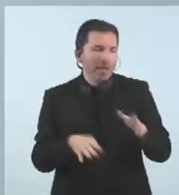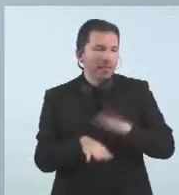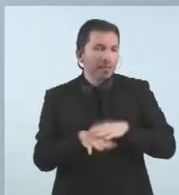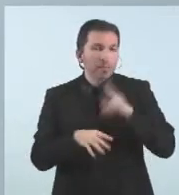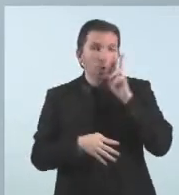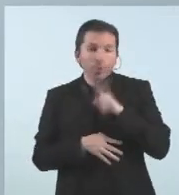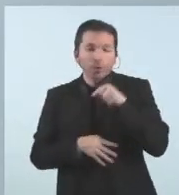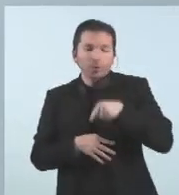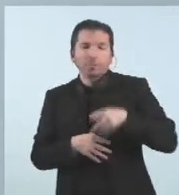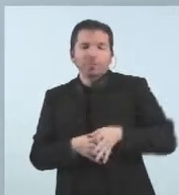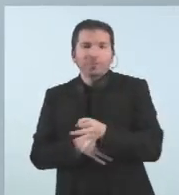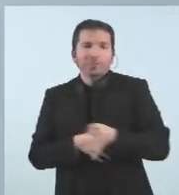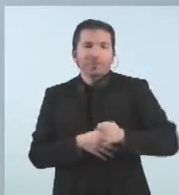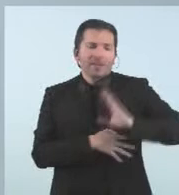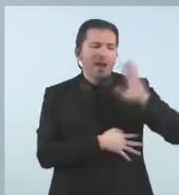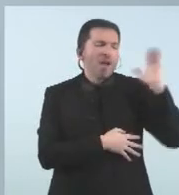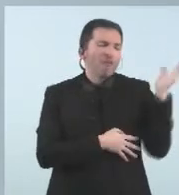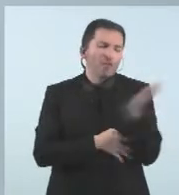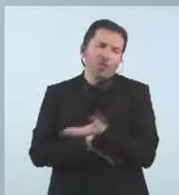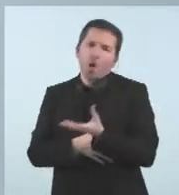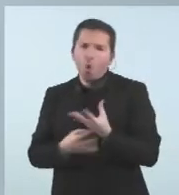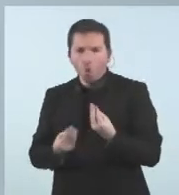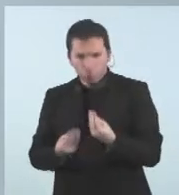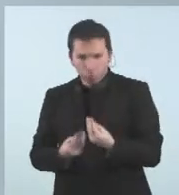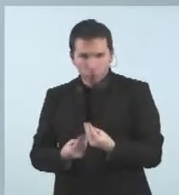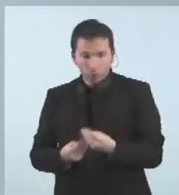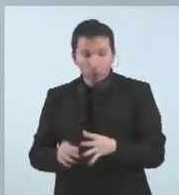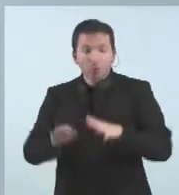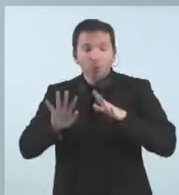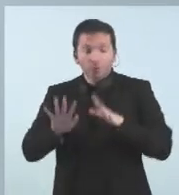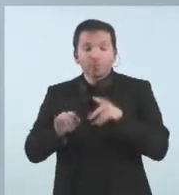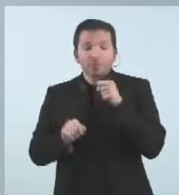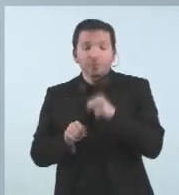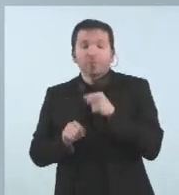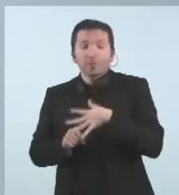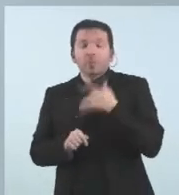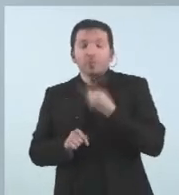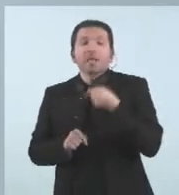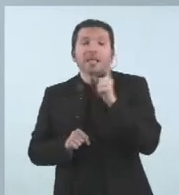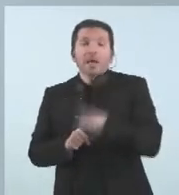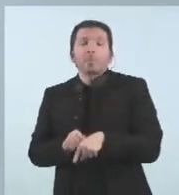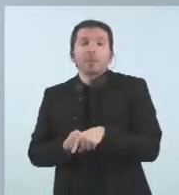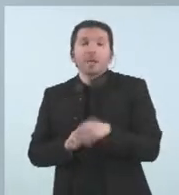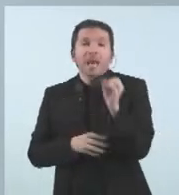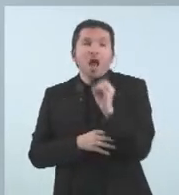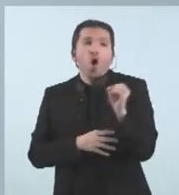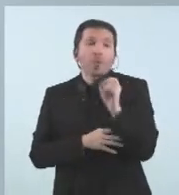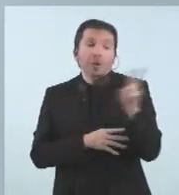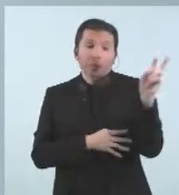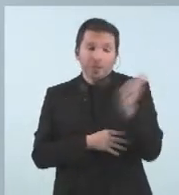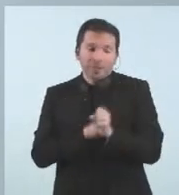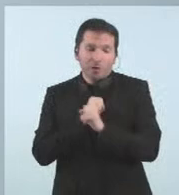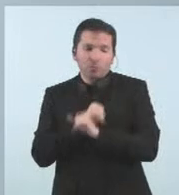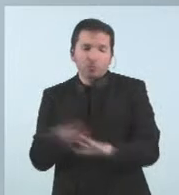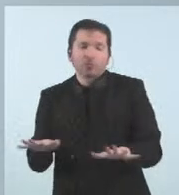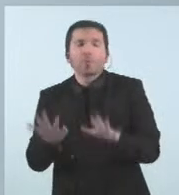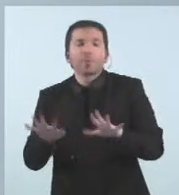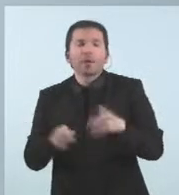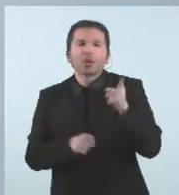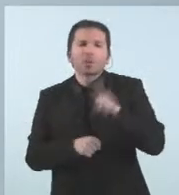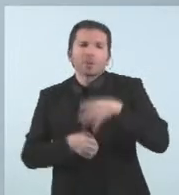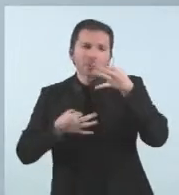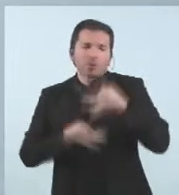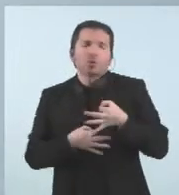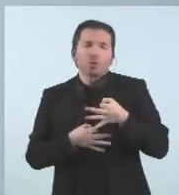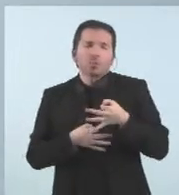mobilitat ha sigut enorme segurament gràcies a això ens arriba més de pressa a l'Omicron però també ens hauria arribat d'una altra manera moltes gràcies a